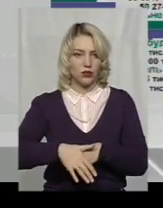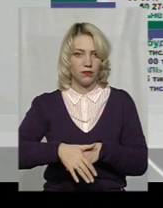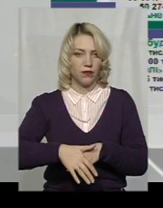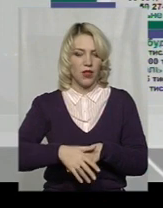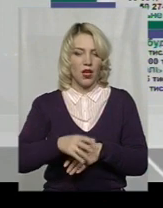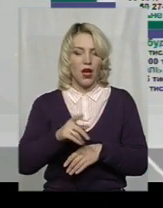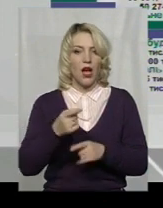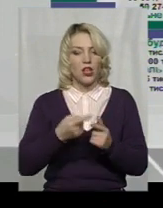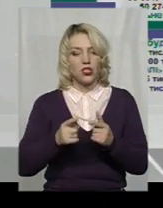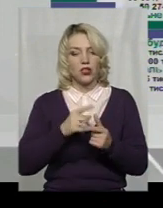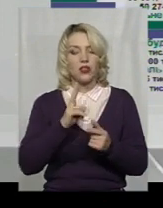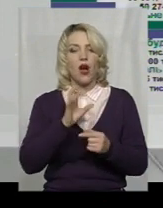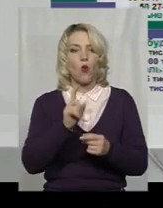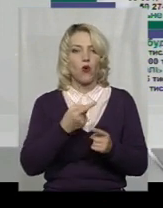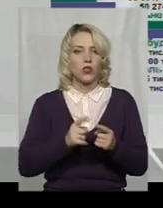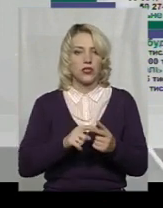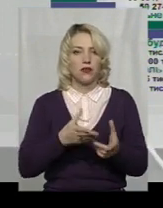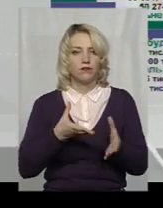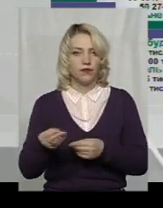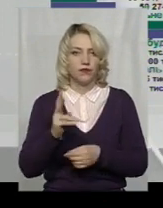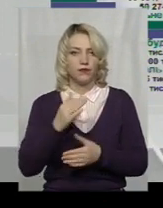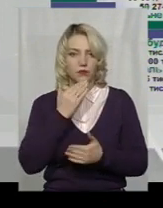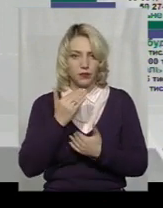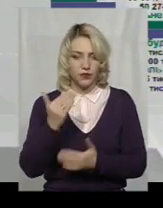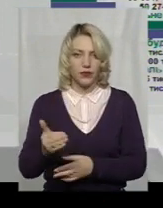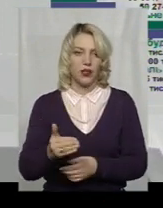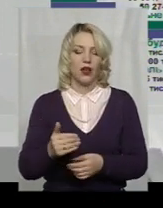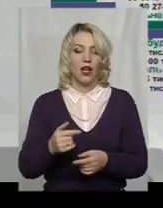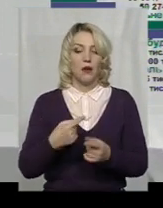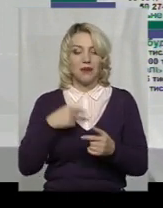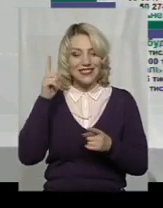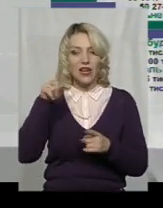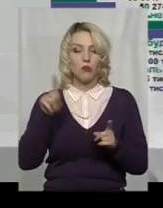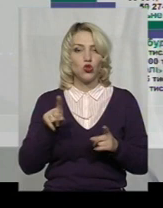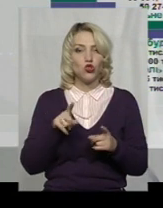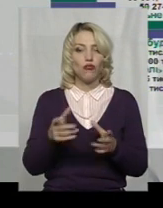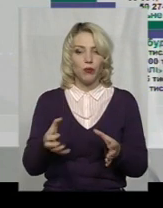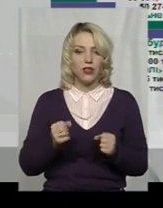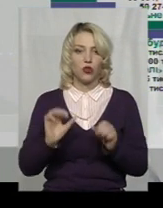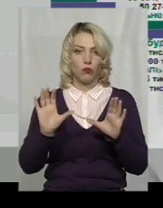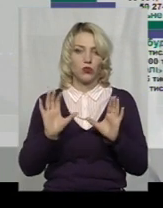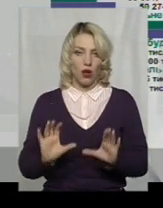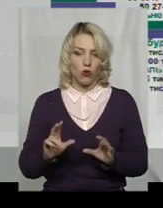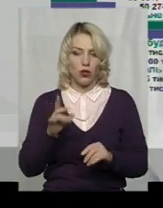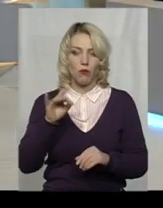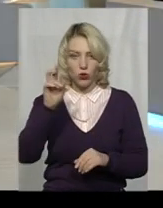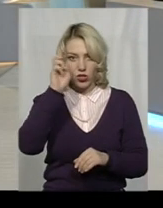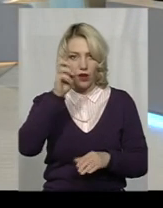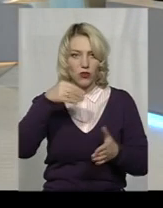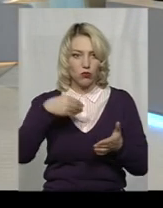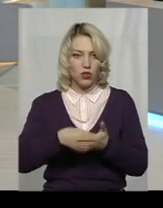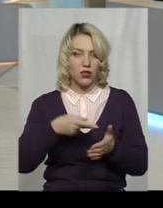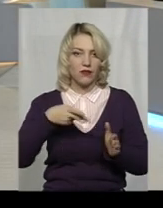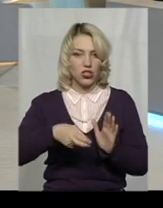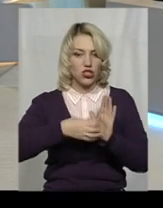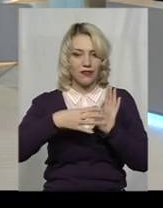це позначиться, отаке зменшення? Ми знаємо, що в прийнятому законі про державний бюджет на